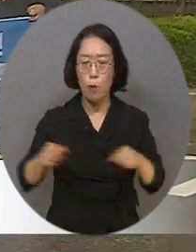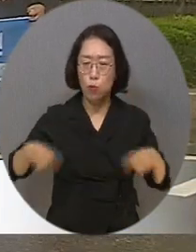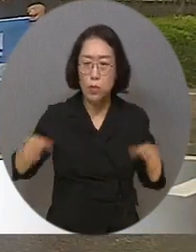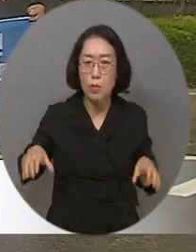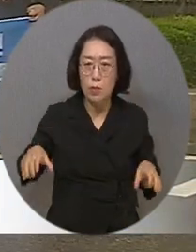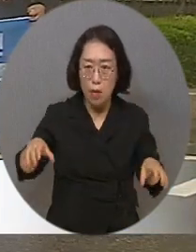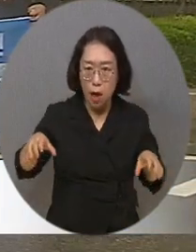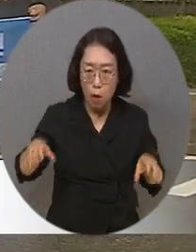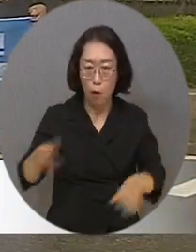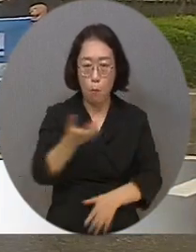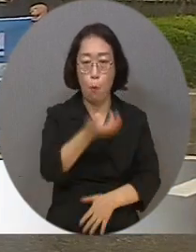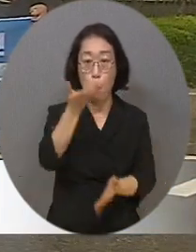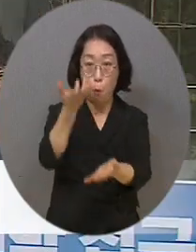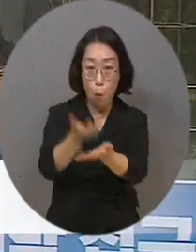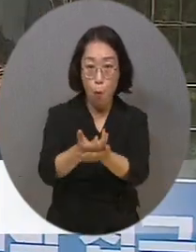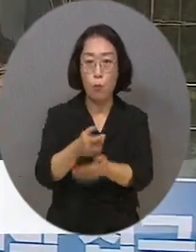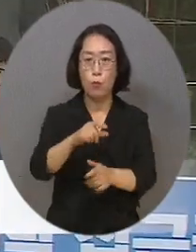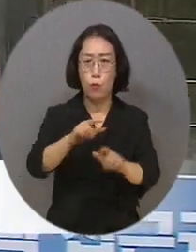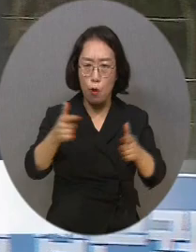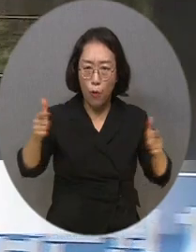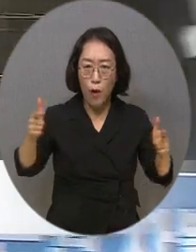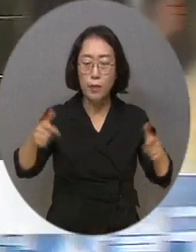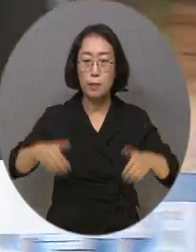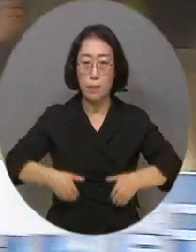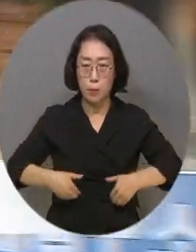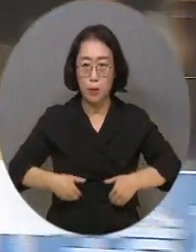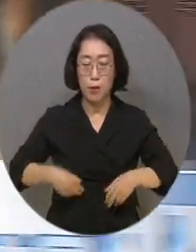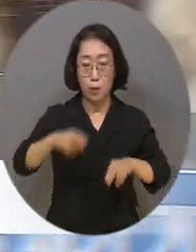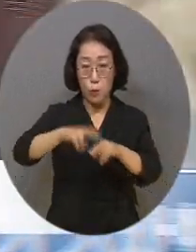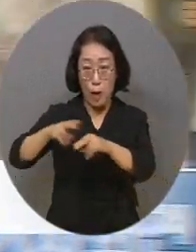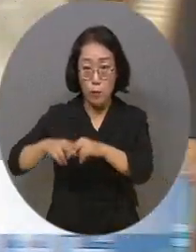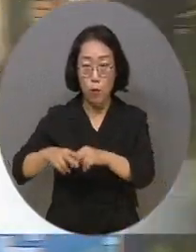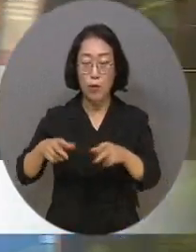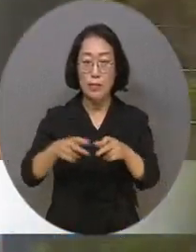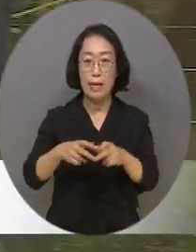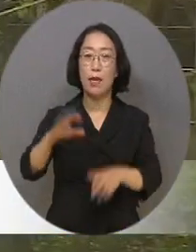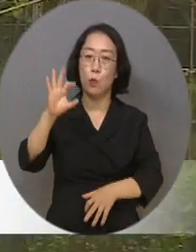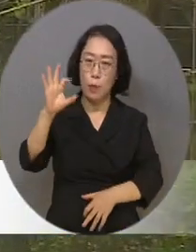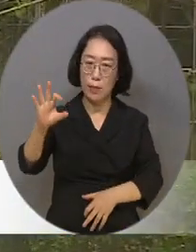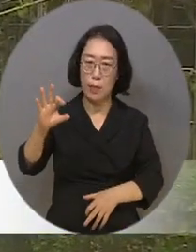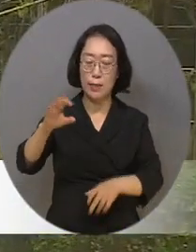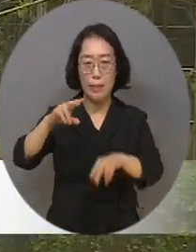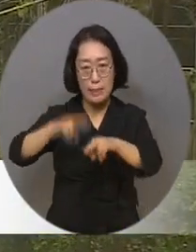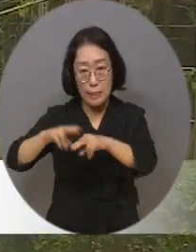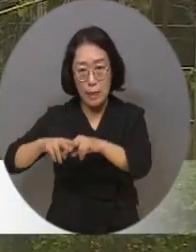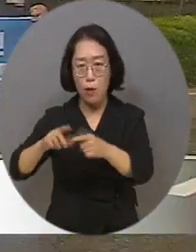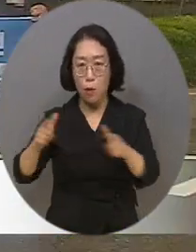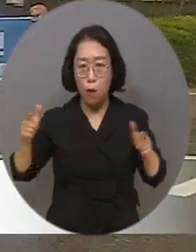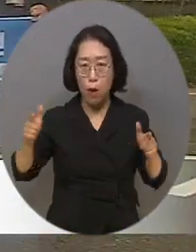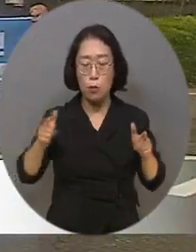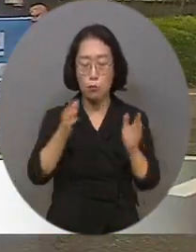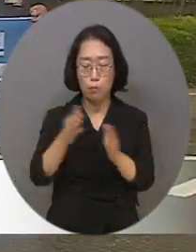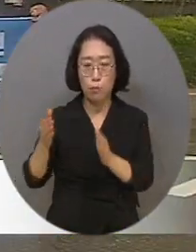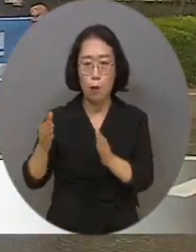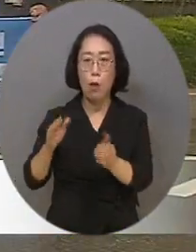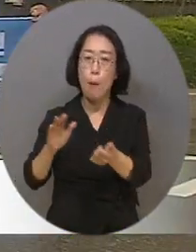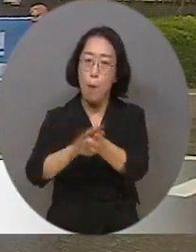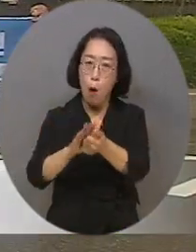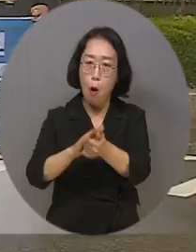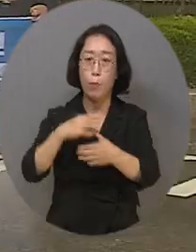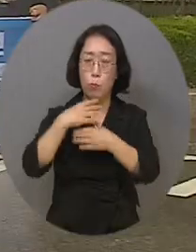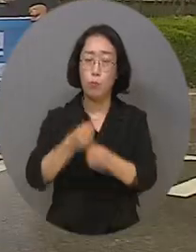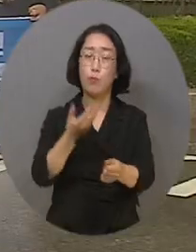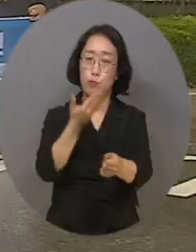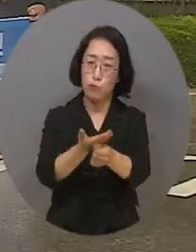승강설비, 휠체어 보관함, 교통약자용 좌석과 장애인전용 화장실 등 교통약자를 위한 이동편의시설을